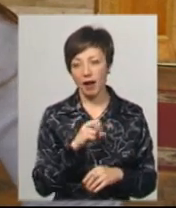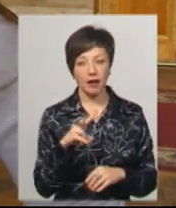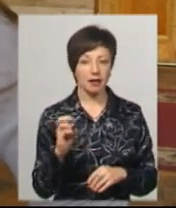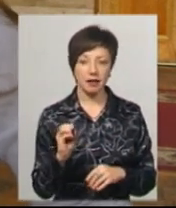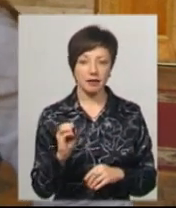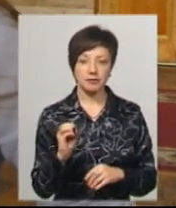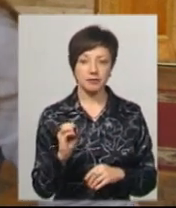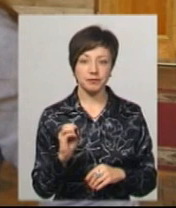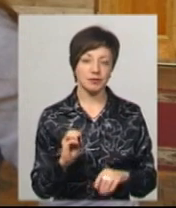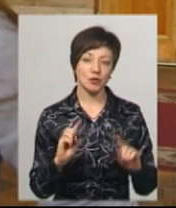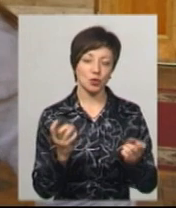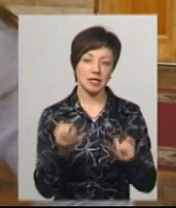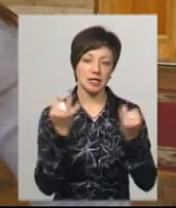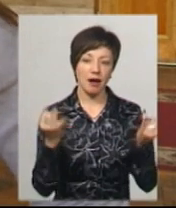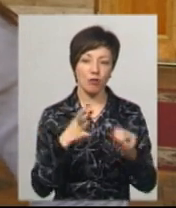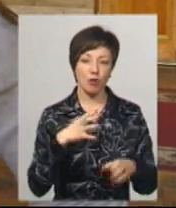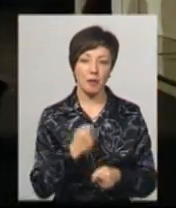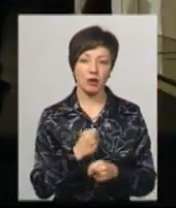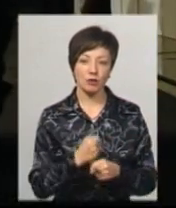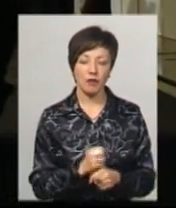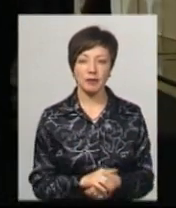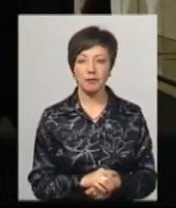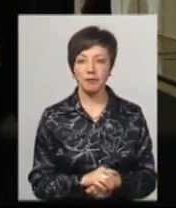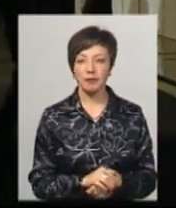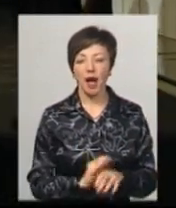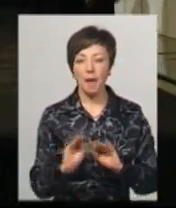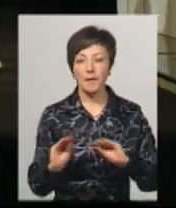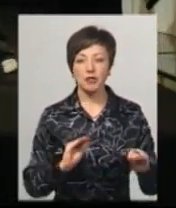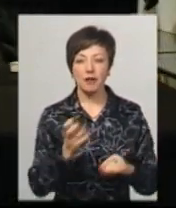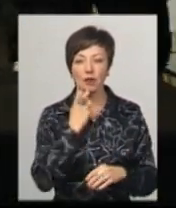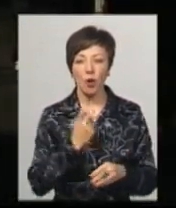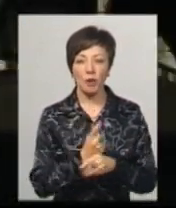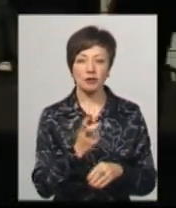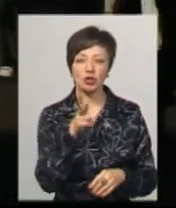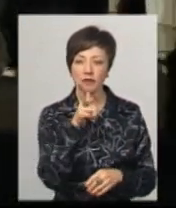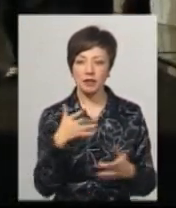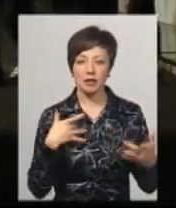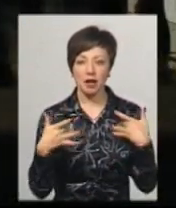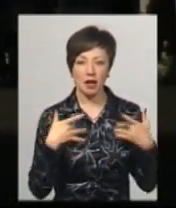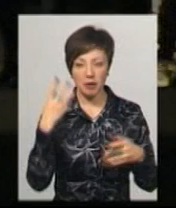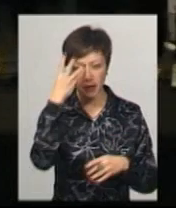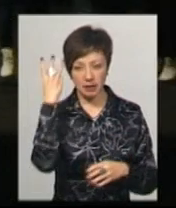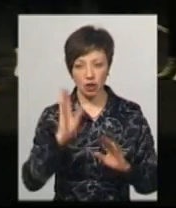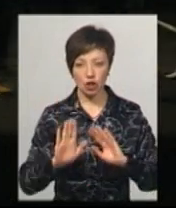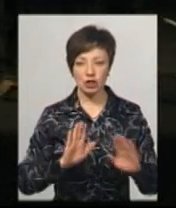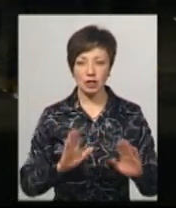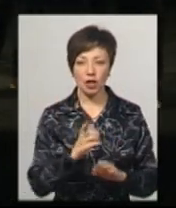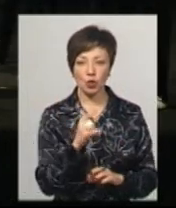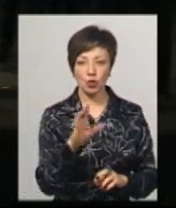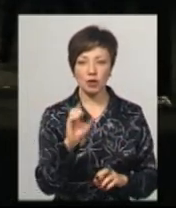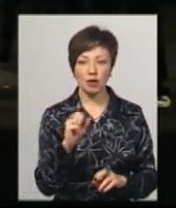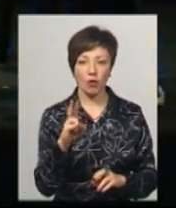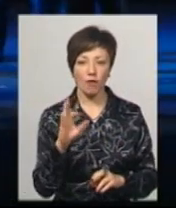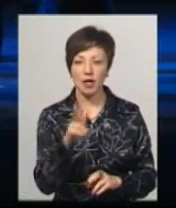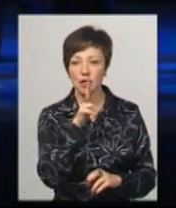дуже цікаво було працювати. Поставив шекспірівську комедію у Чернівецькому театрі хмельницький режисер Дмитро Гусаков три роки